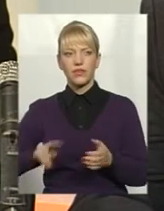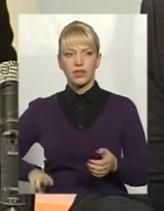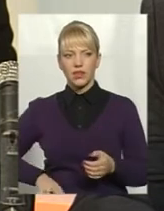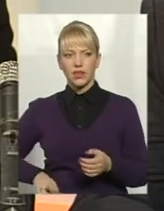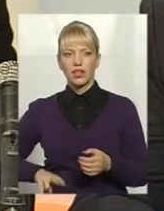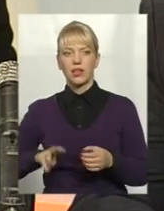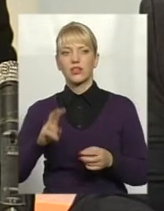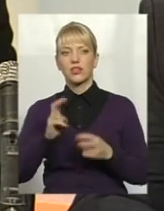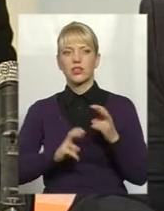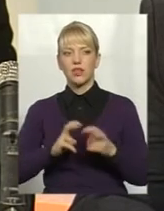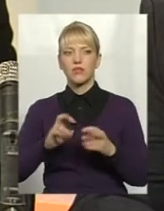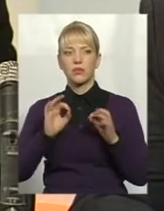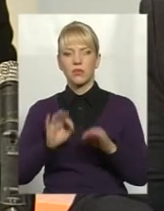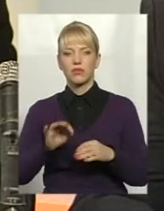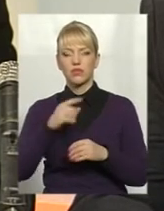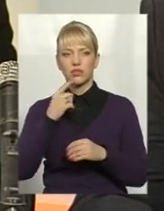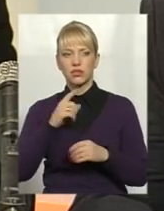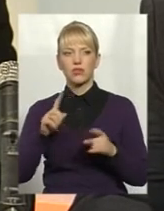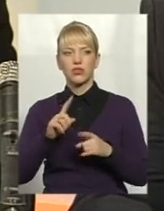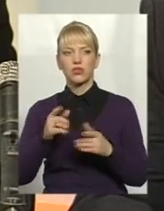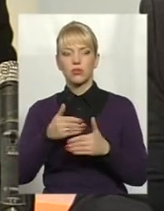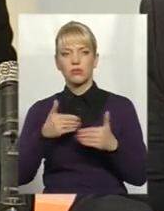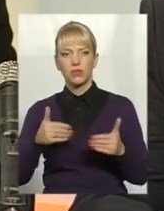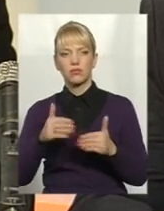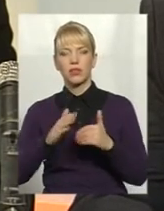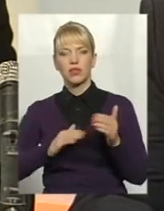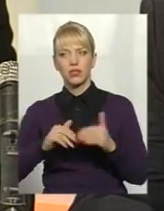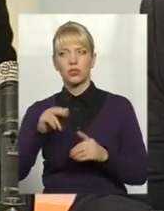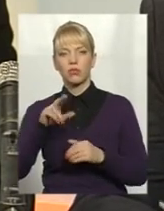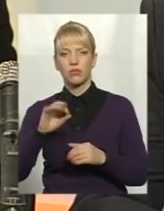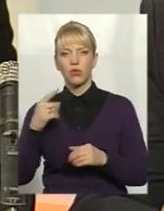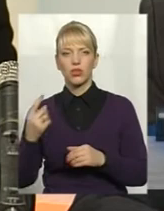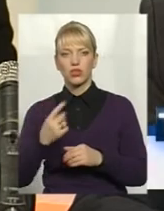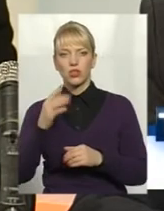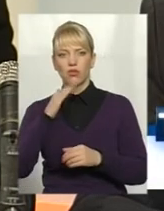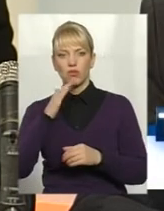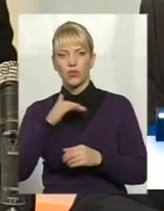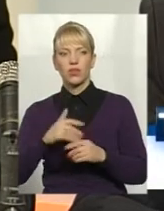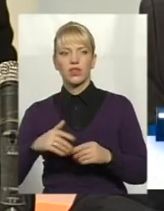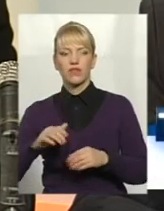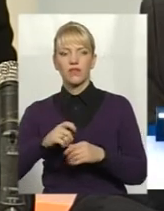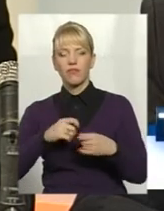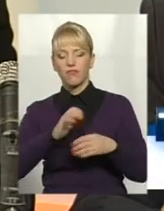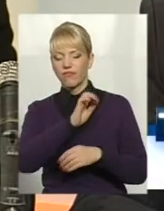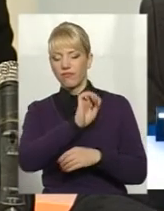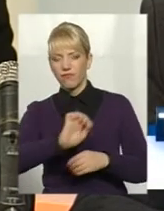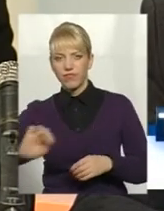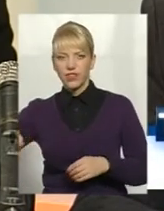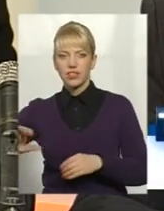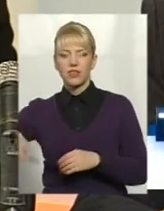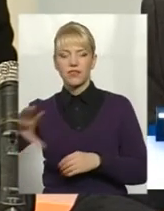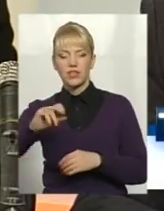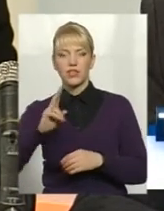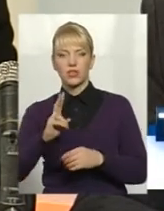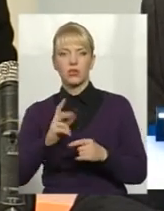вірно сказав, що ми практично по лічильнику води витіснили всіх поставщиків, які були. Там і Польща,